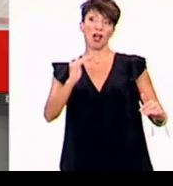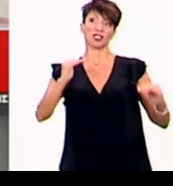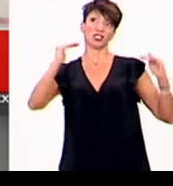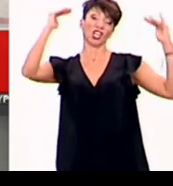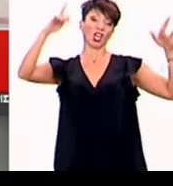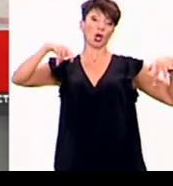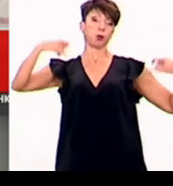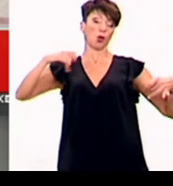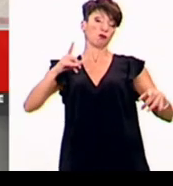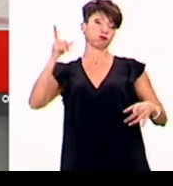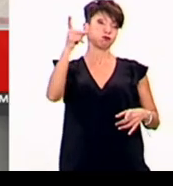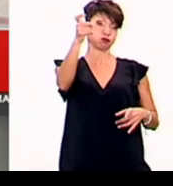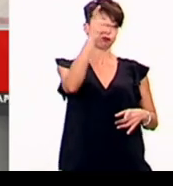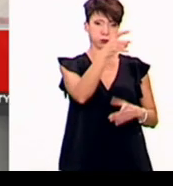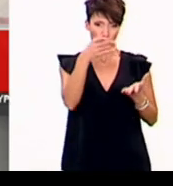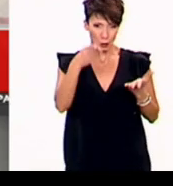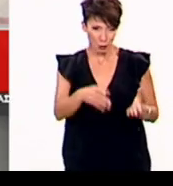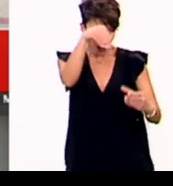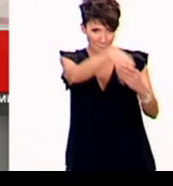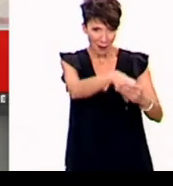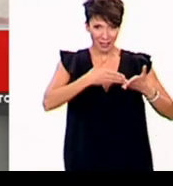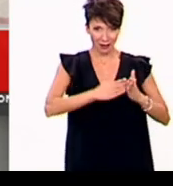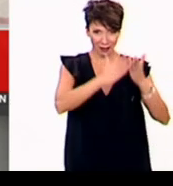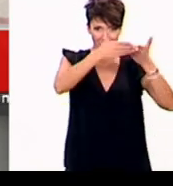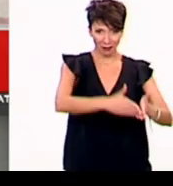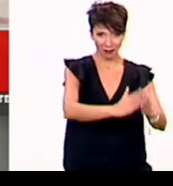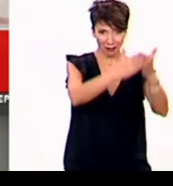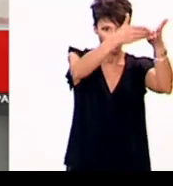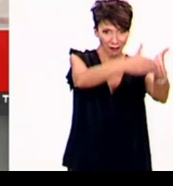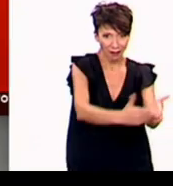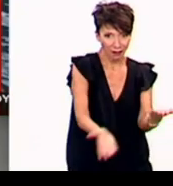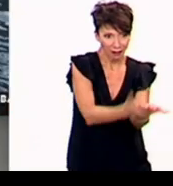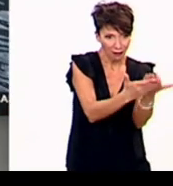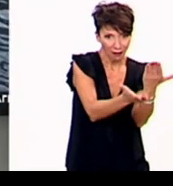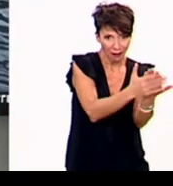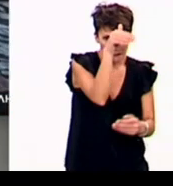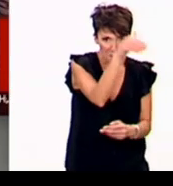διακοπές με τα κότερά της δεν έχει προηγούμενο. Τον παραδίδουμε στη χλέβη του ελληνικού λαού.